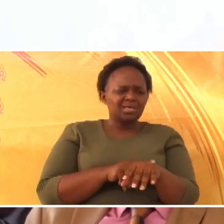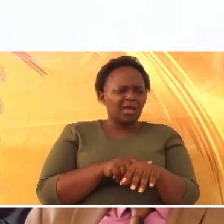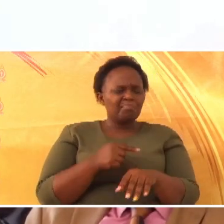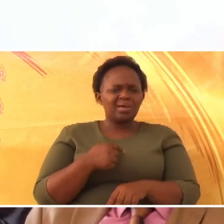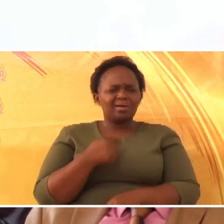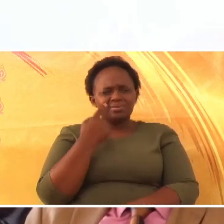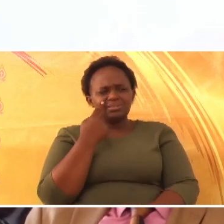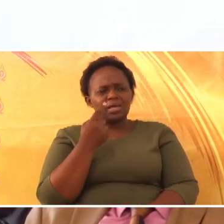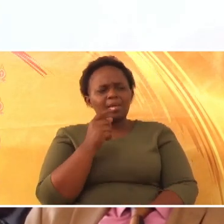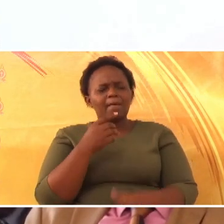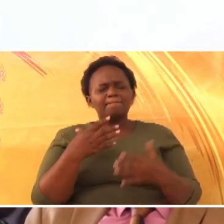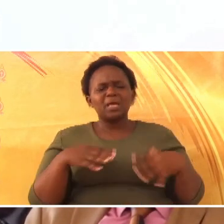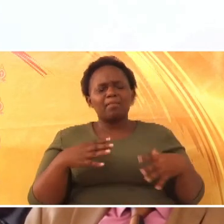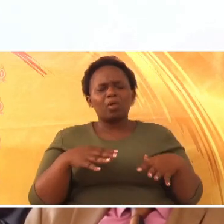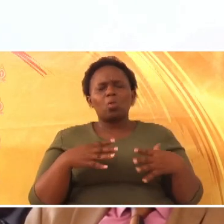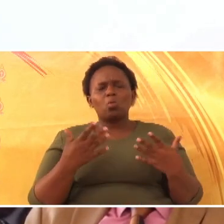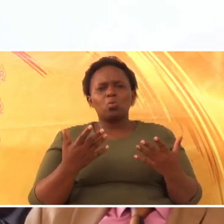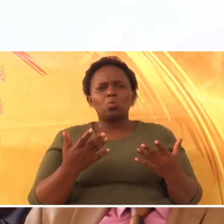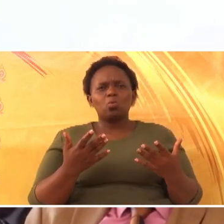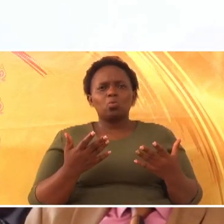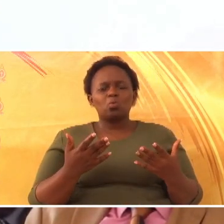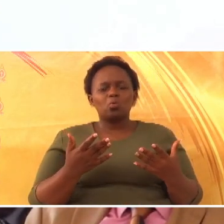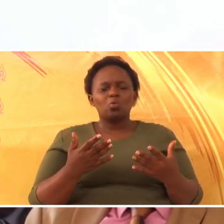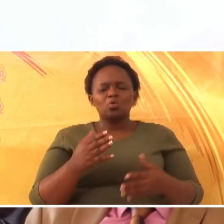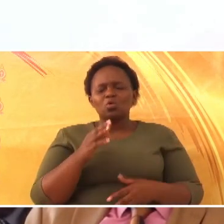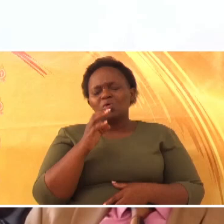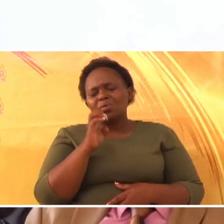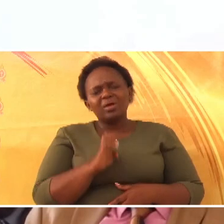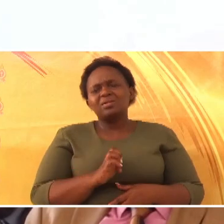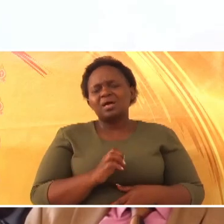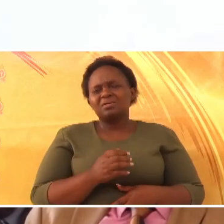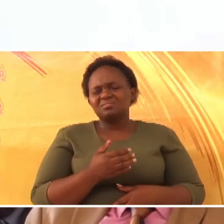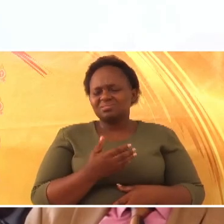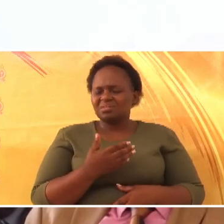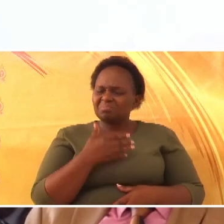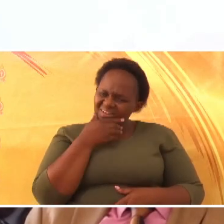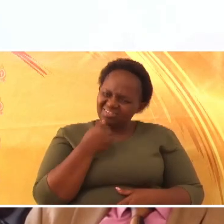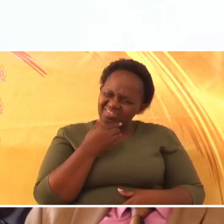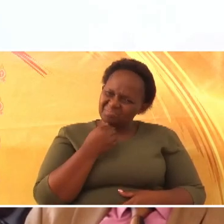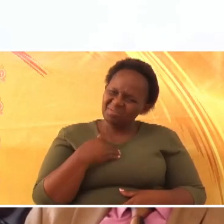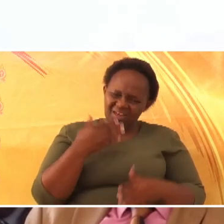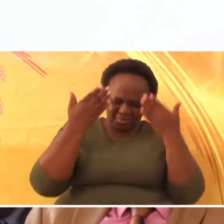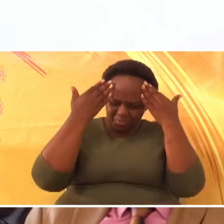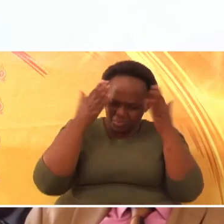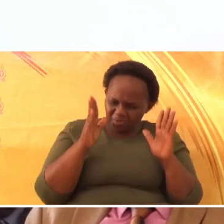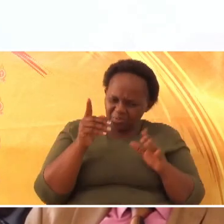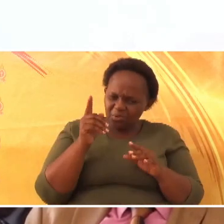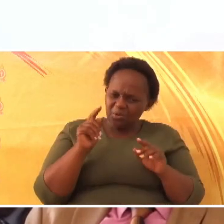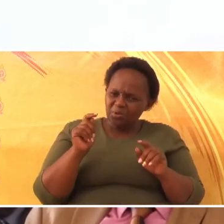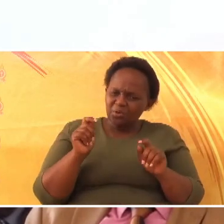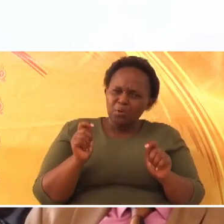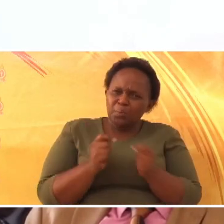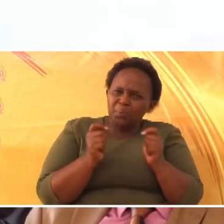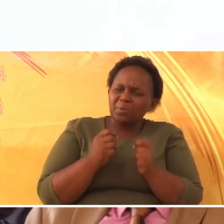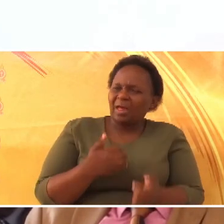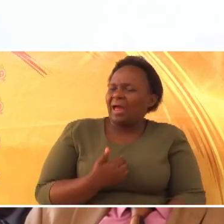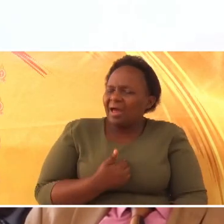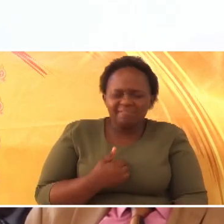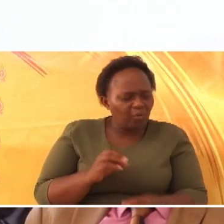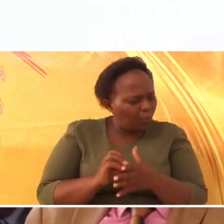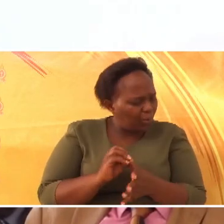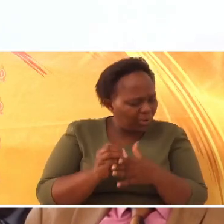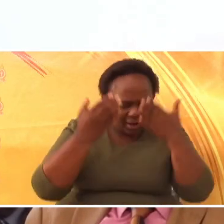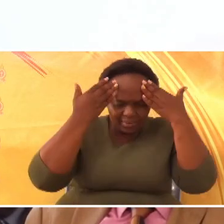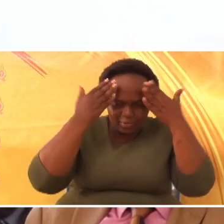ona watu, nahasa wazezi, sisi wanaume sijui tumerogwa. Tuna, wa,